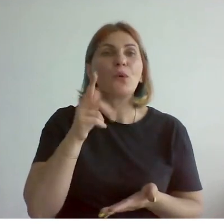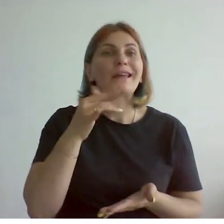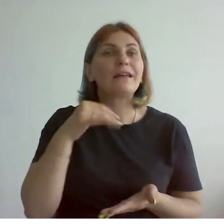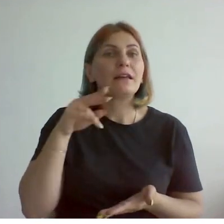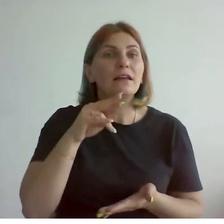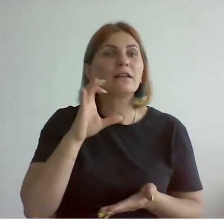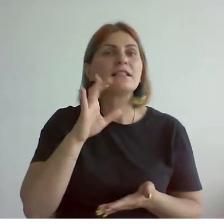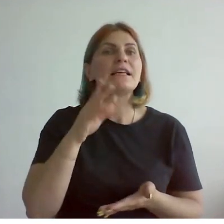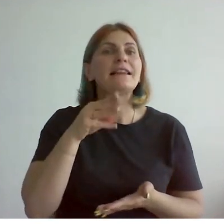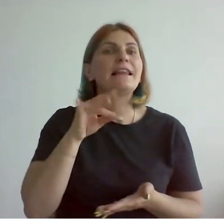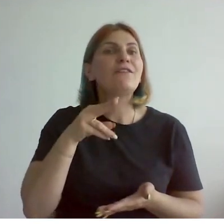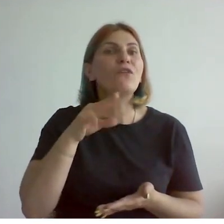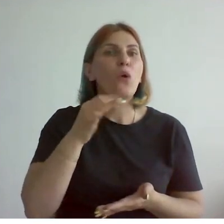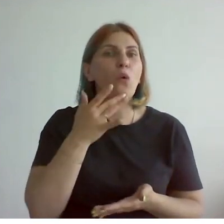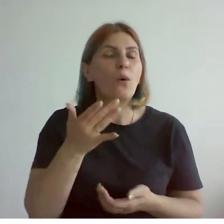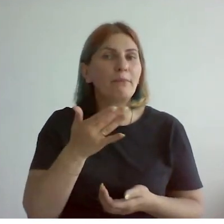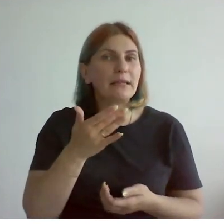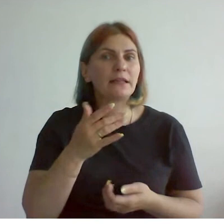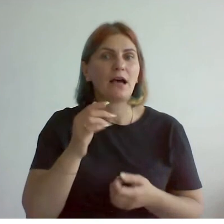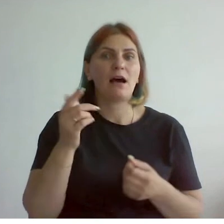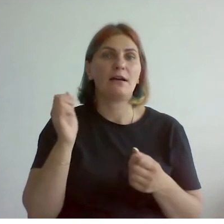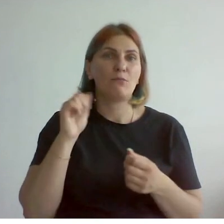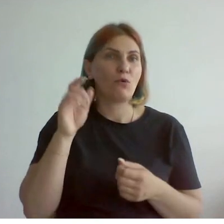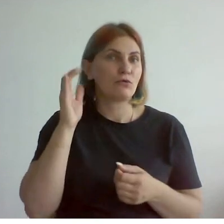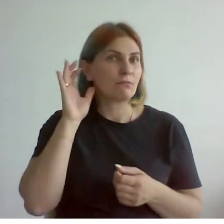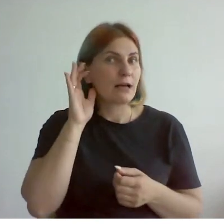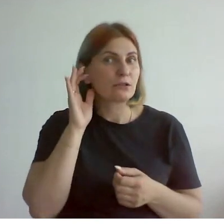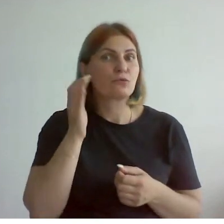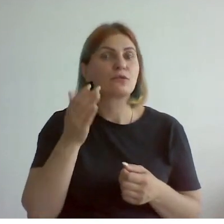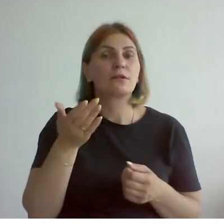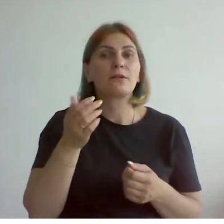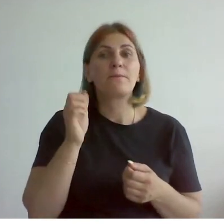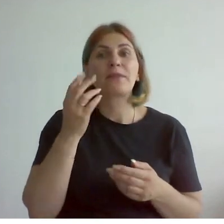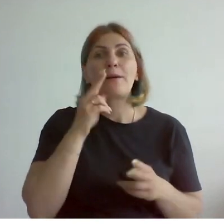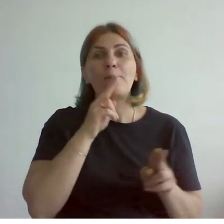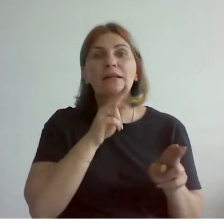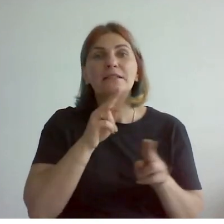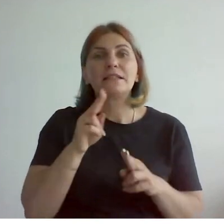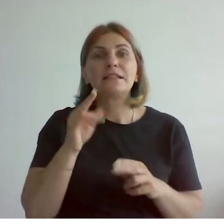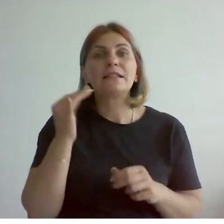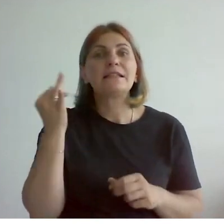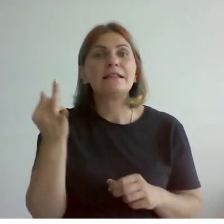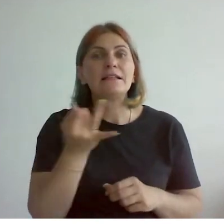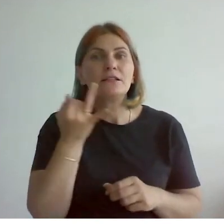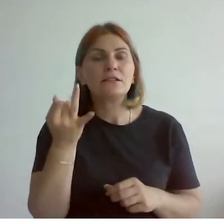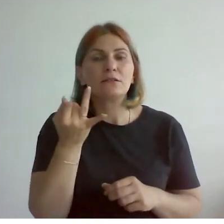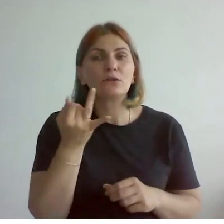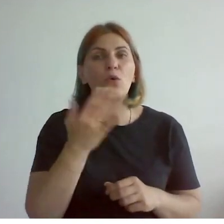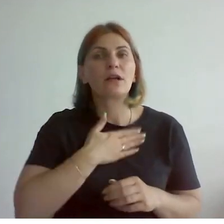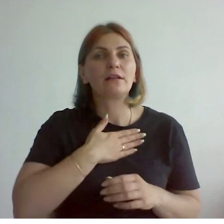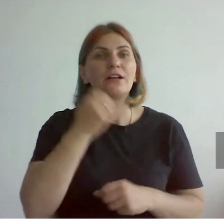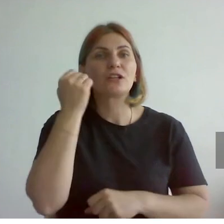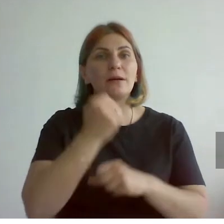пространства музея или же проследить историю наших работ наших